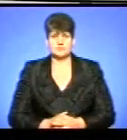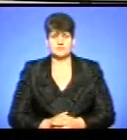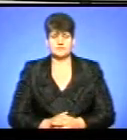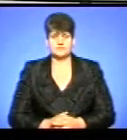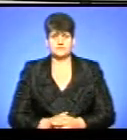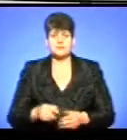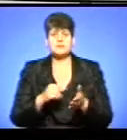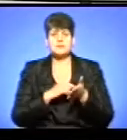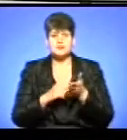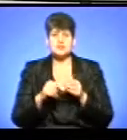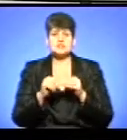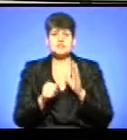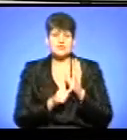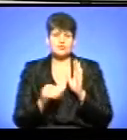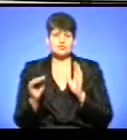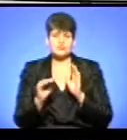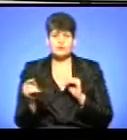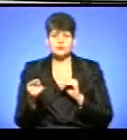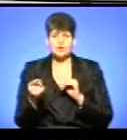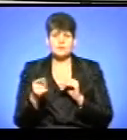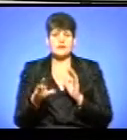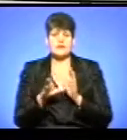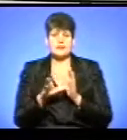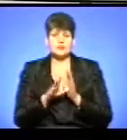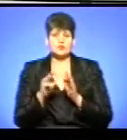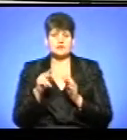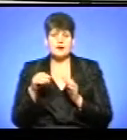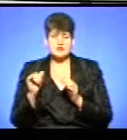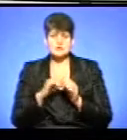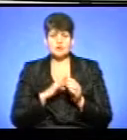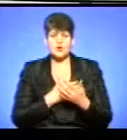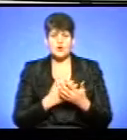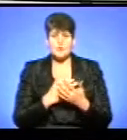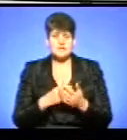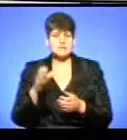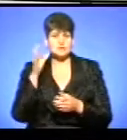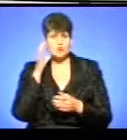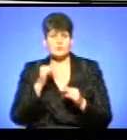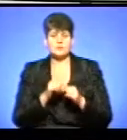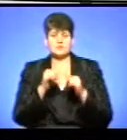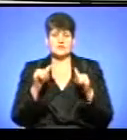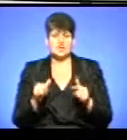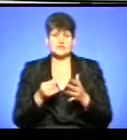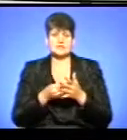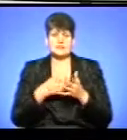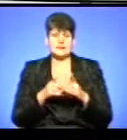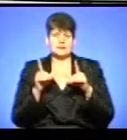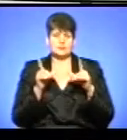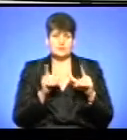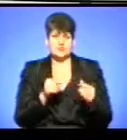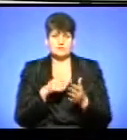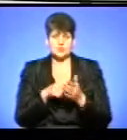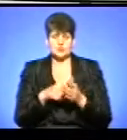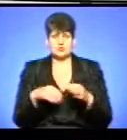Зазначу, 16 жовтня у Тернопіль електротрансі відбулись громадські слухання про підвищення тарифів на проїзд у міському транспорті.